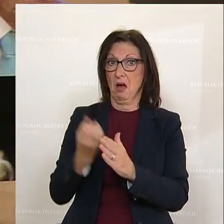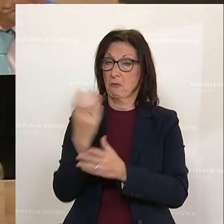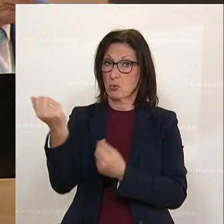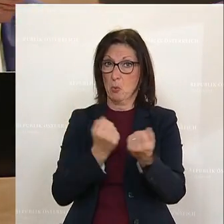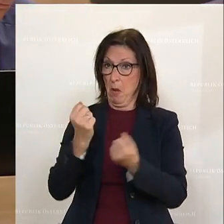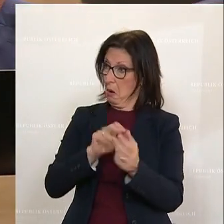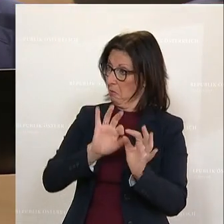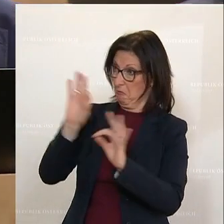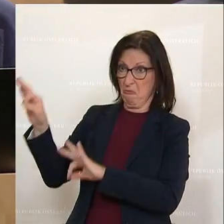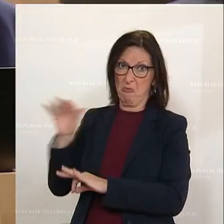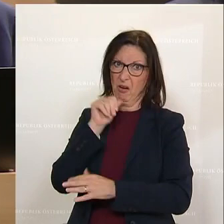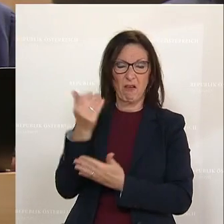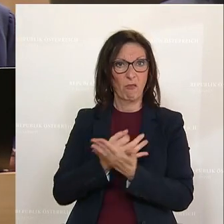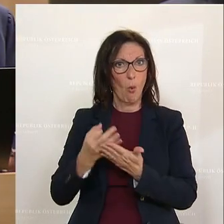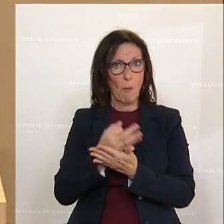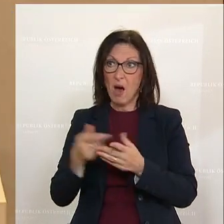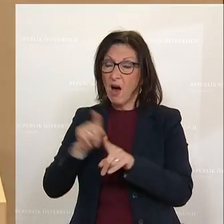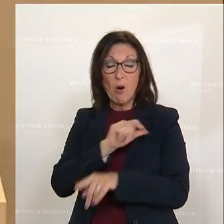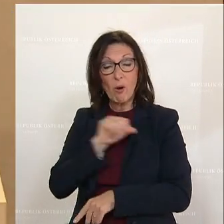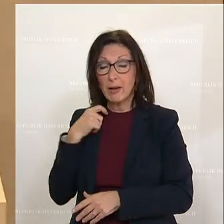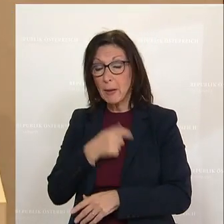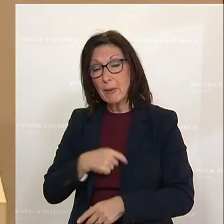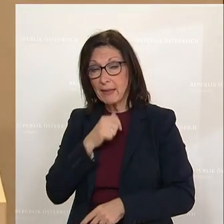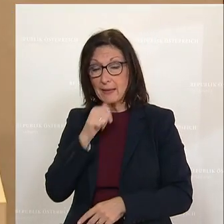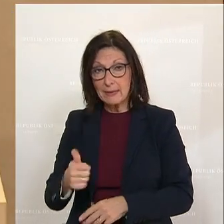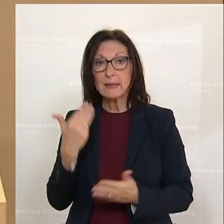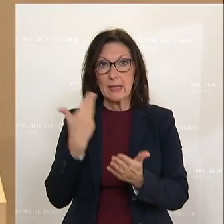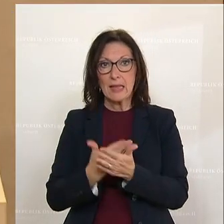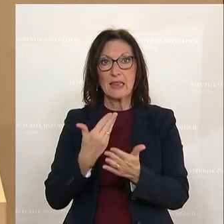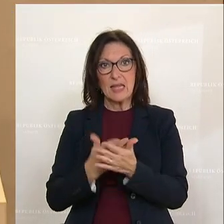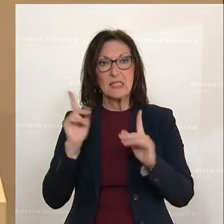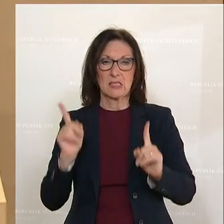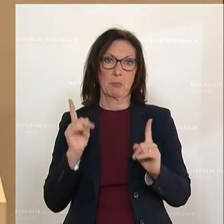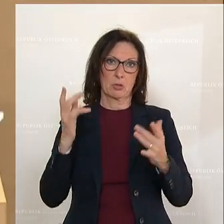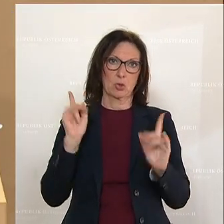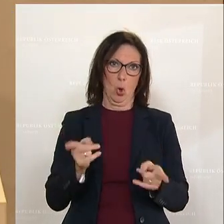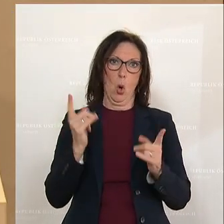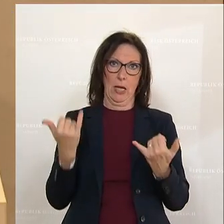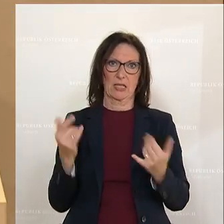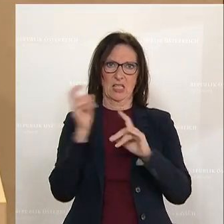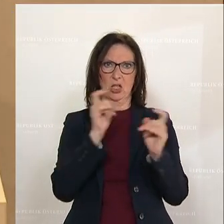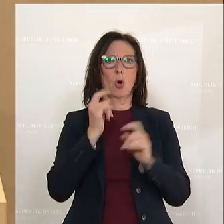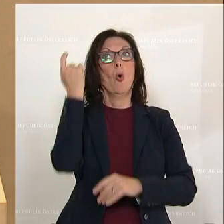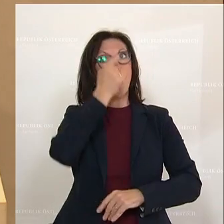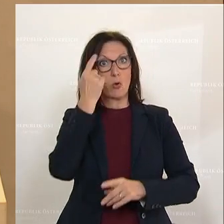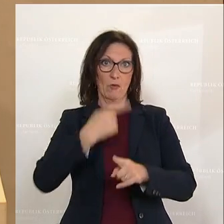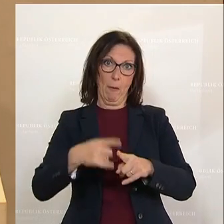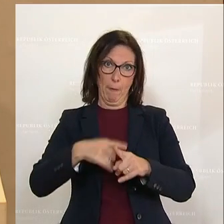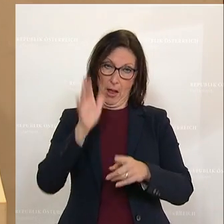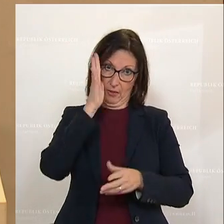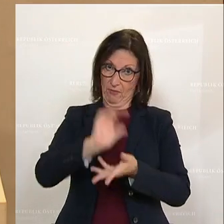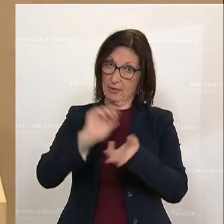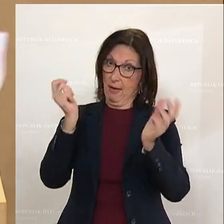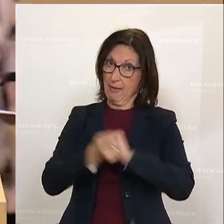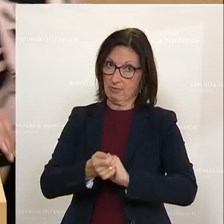Ihrer Fraktion. Daher würde ich mich sehr freuen, wenn ernsthaft darüber diskutiert wird und hoffentlich bald Änderungen herbeigeführt